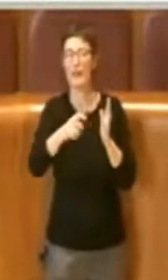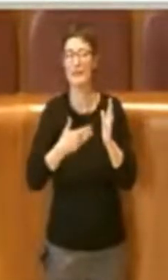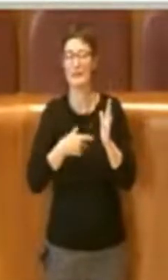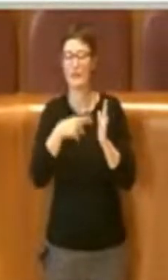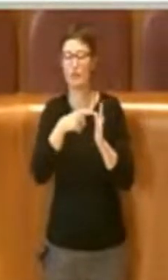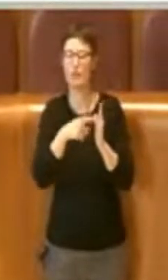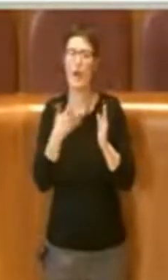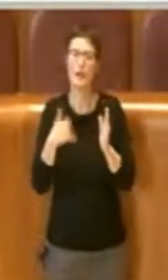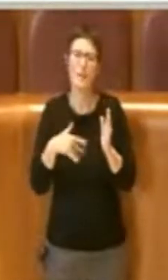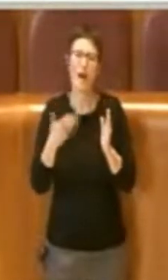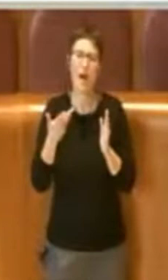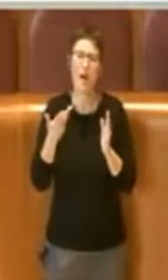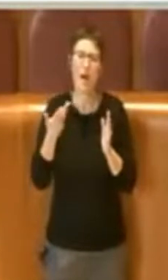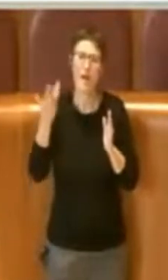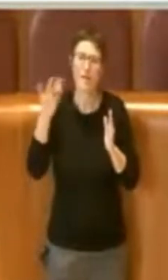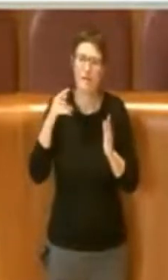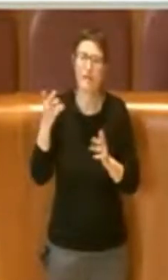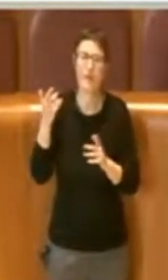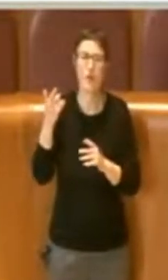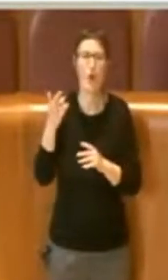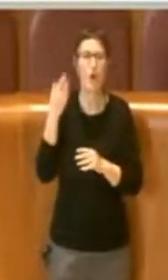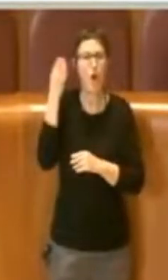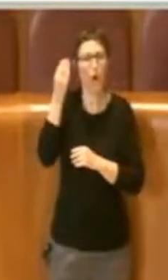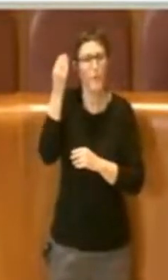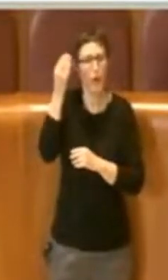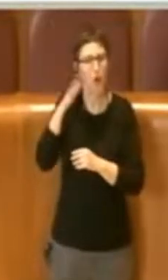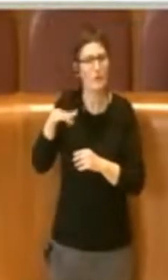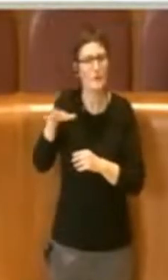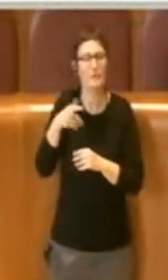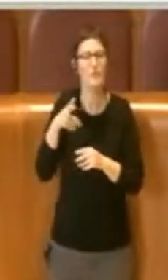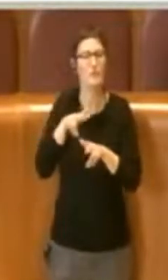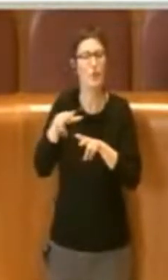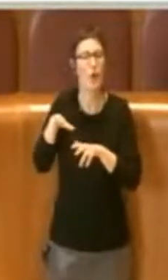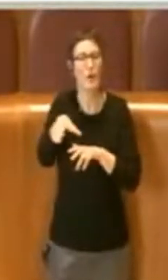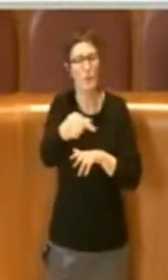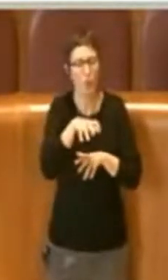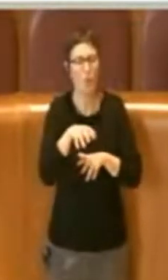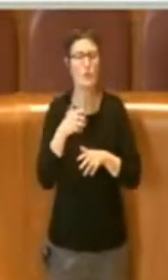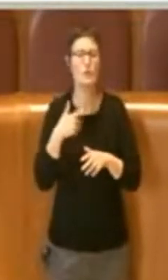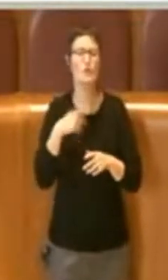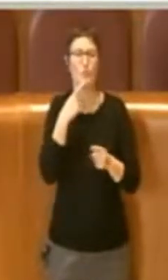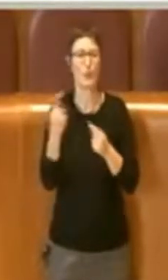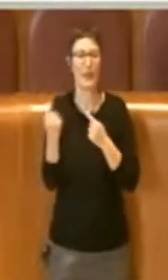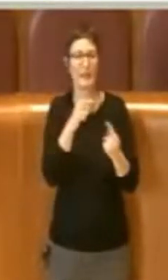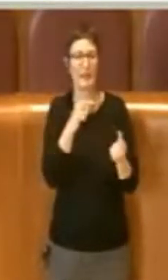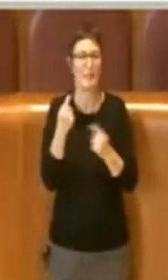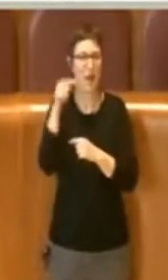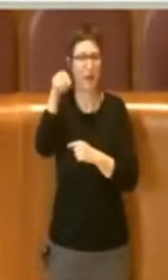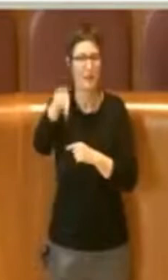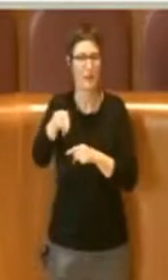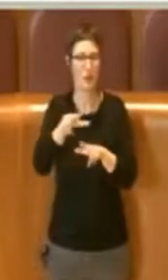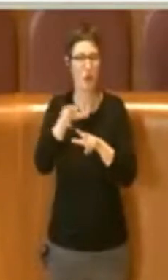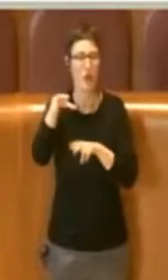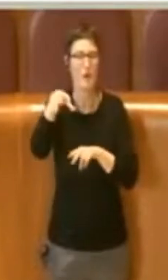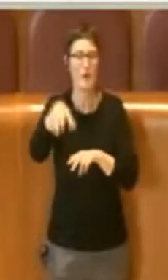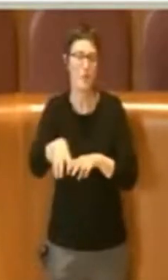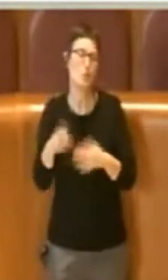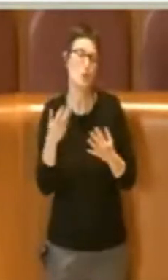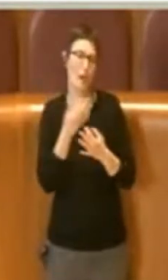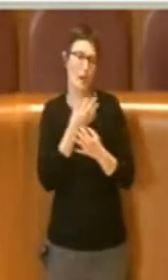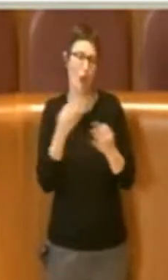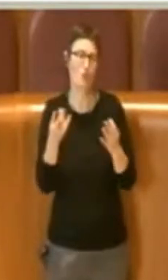osservazioni che sono arrivate dai municipi e visto il dibattito che c'è stato dal municipio, era giusto poterlo